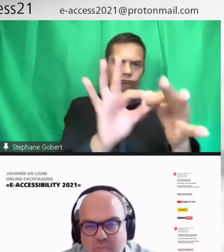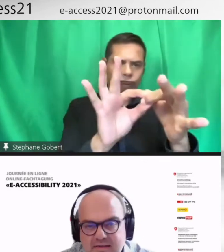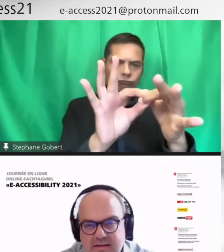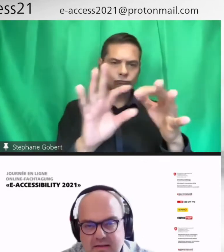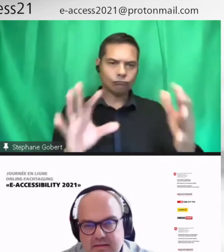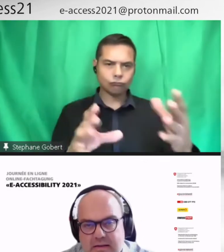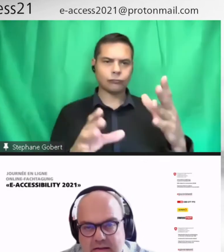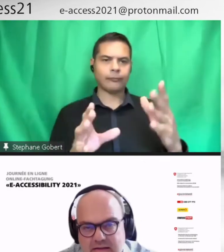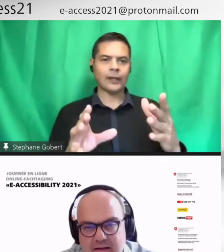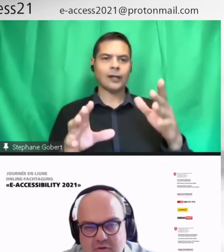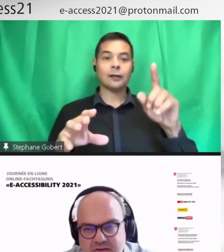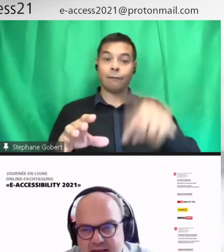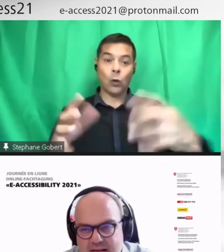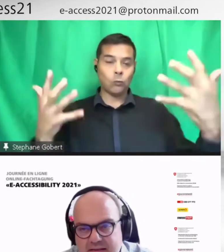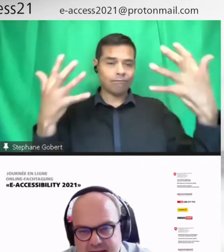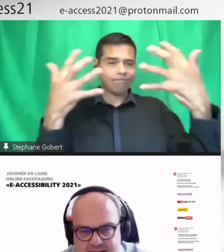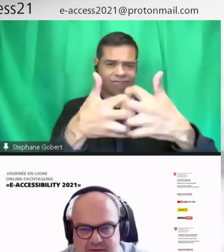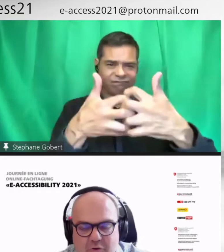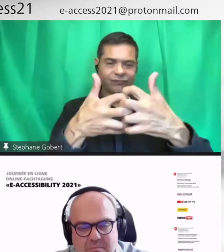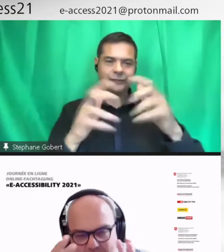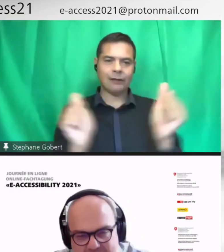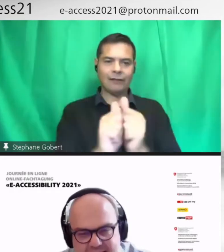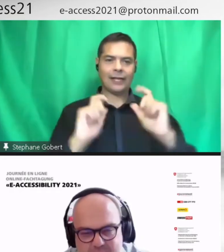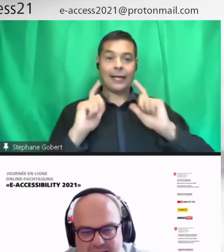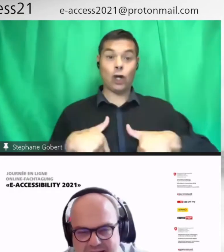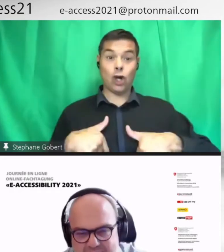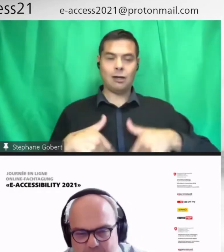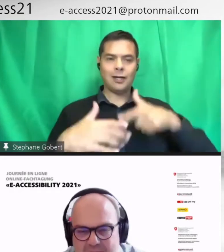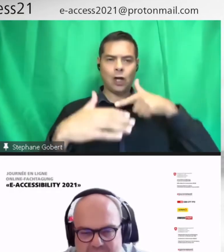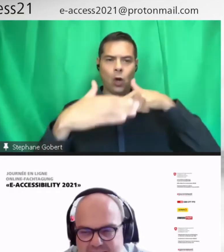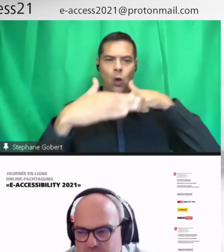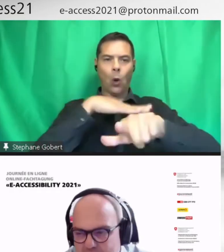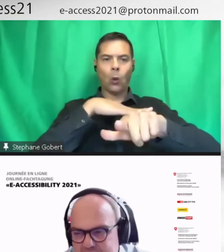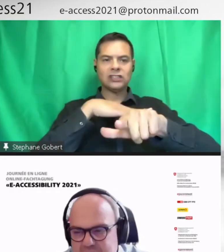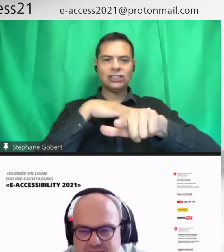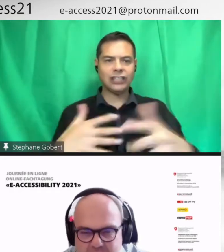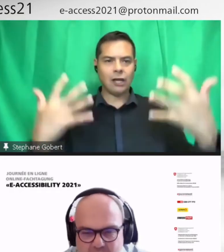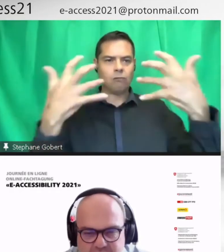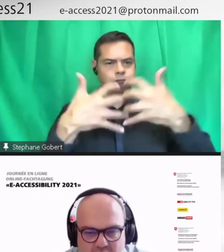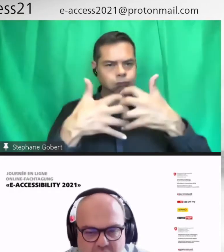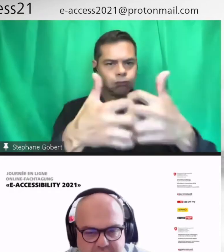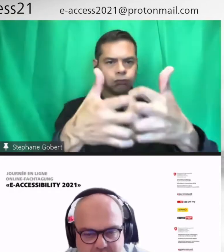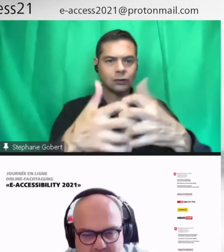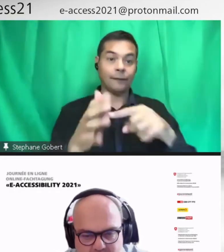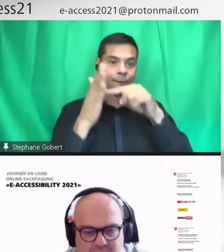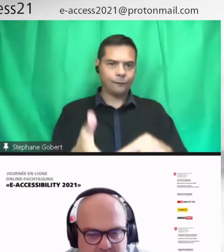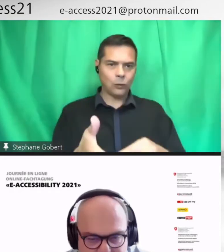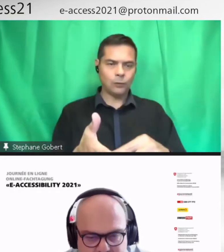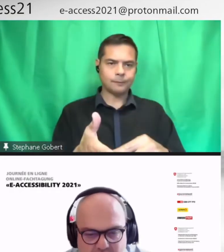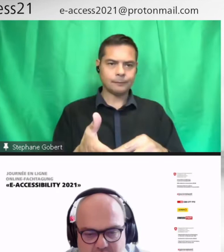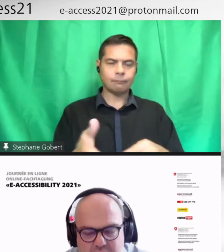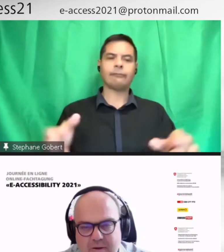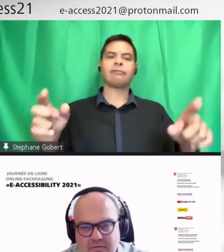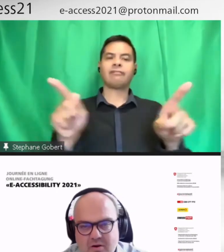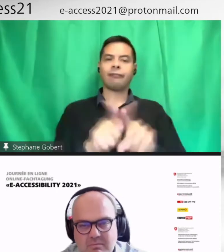peut pas installer, les logiciels nécessaires. Donc, il a cette partie-là. Il l'autre partie qui va être importante, c'est que ça tourne sur